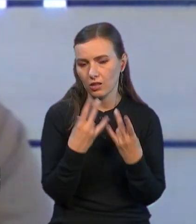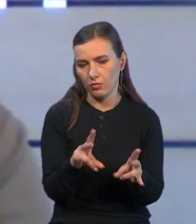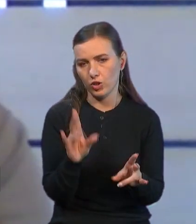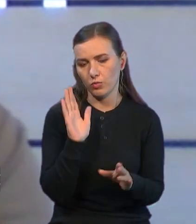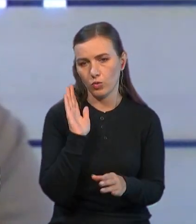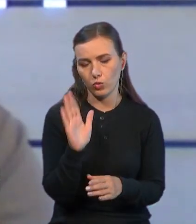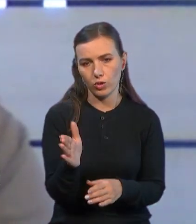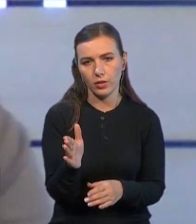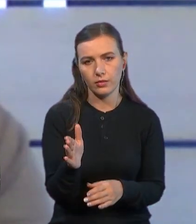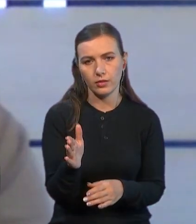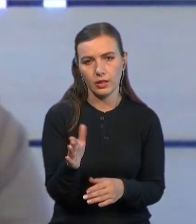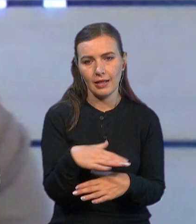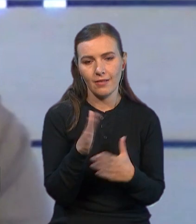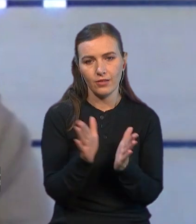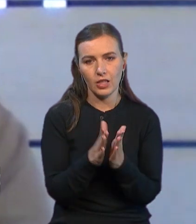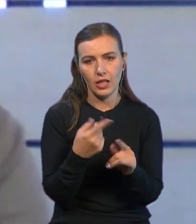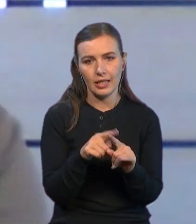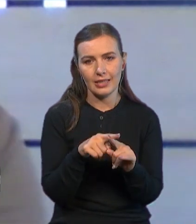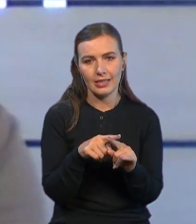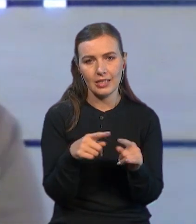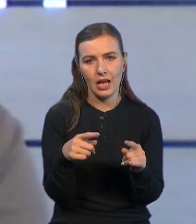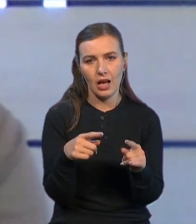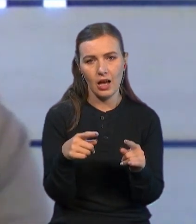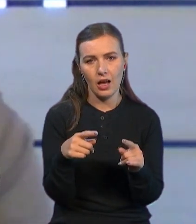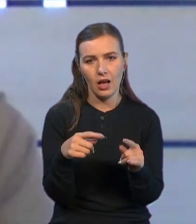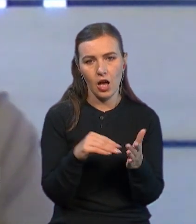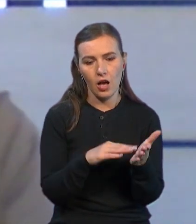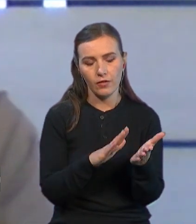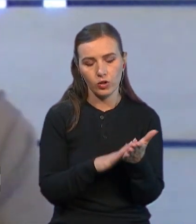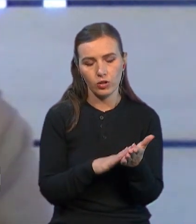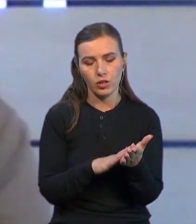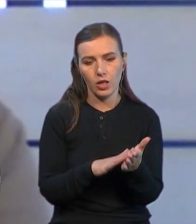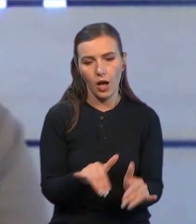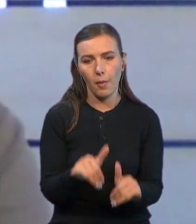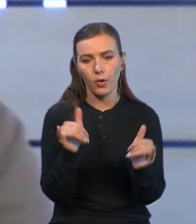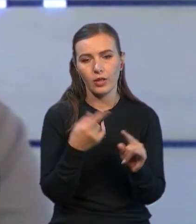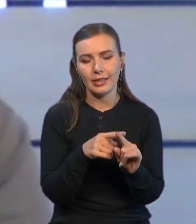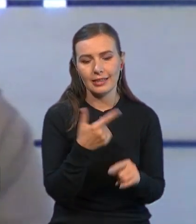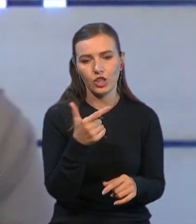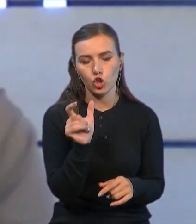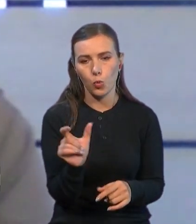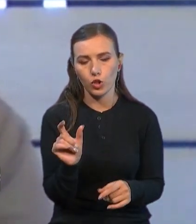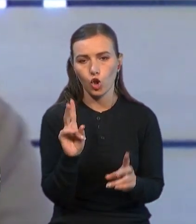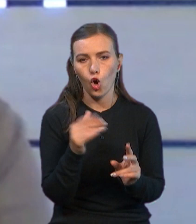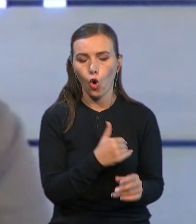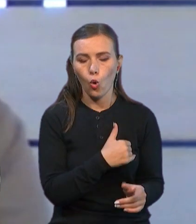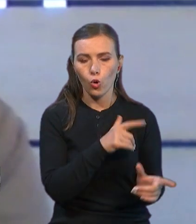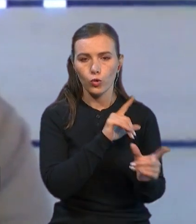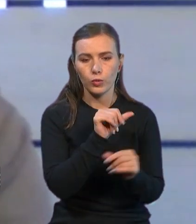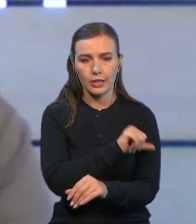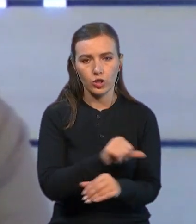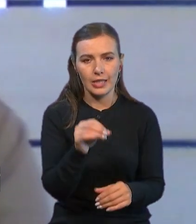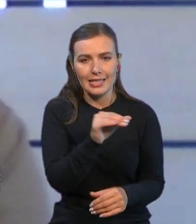буде, взагалі, ця авторизація. Вона поширюється тільки на тих громадян, які хочуть перетнути кордон з